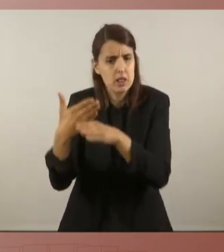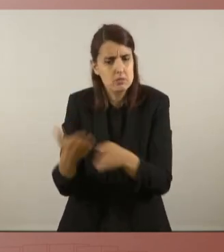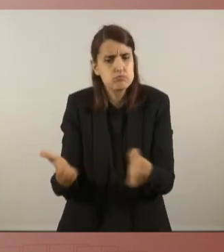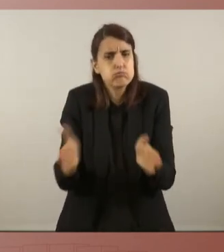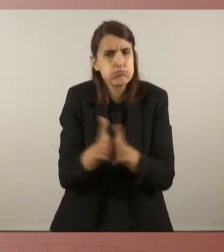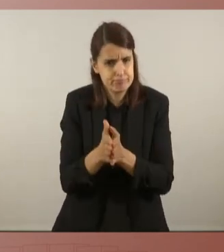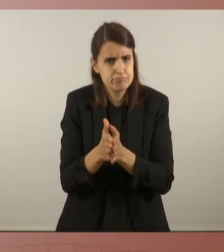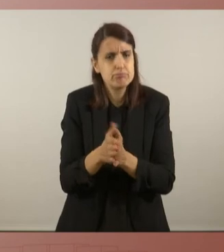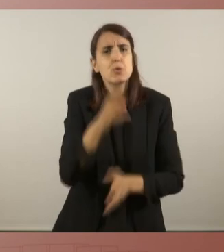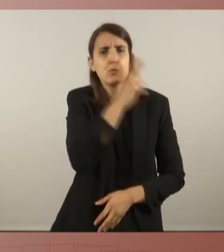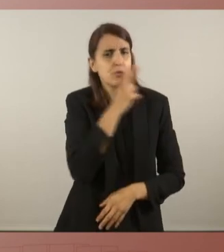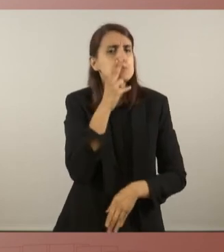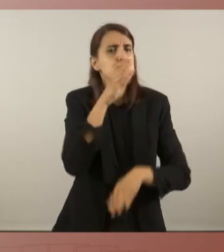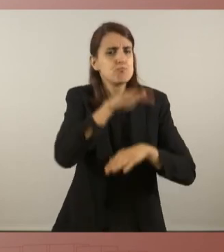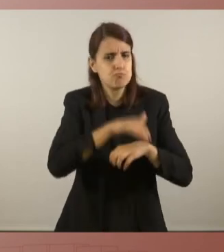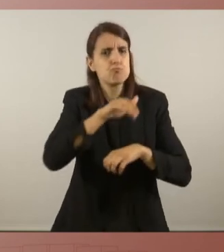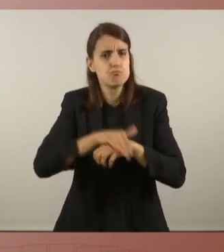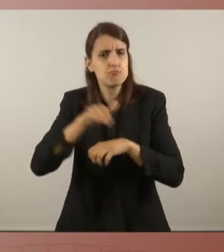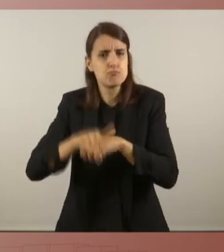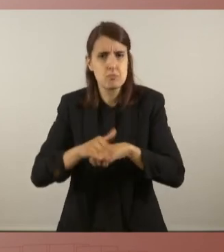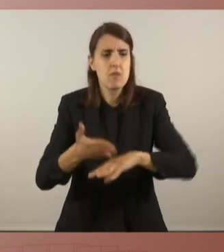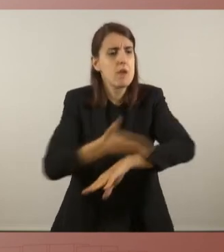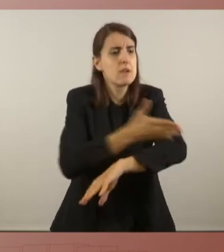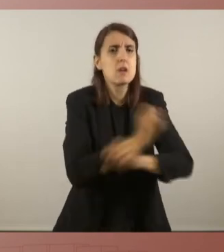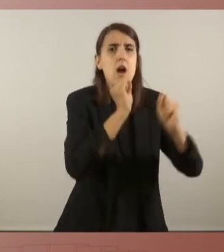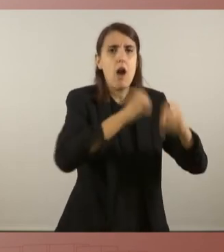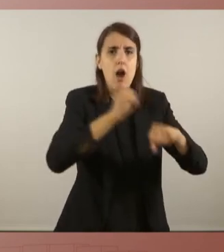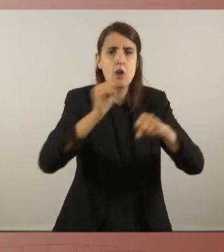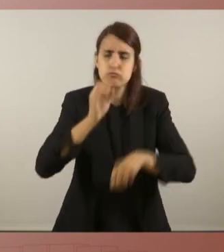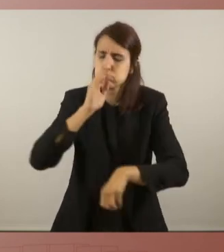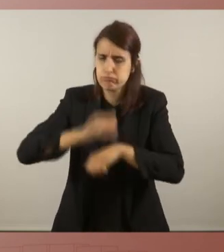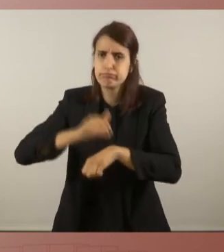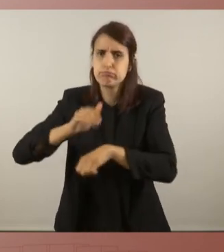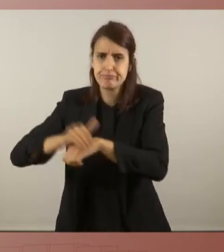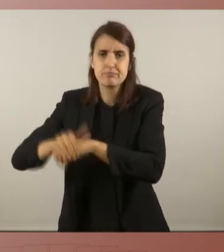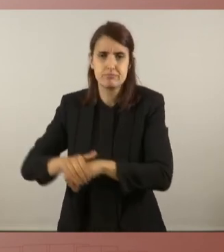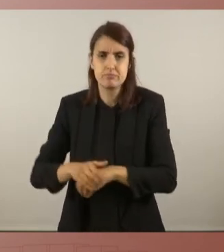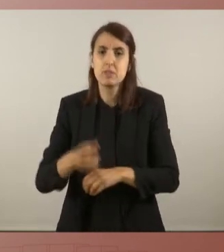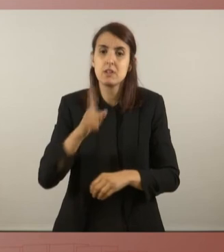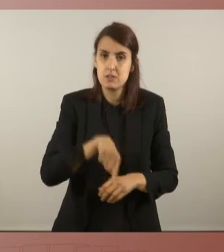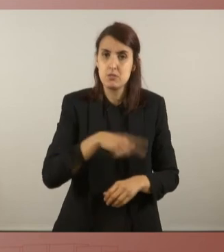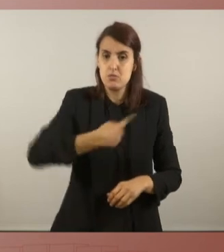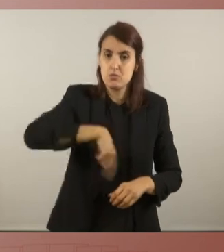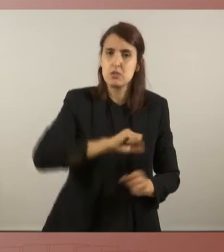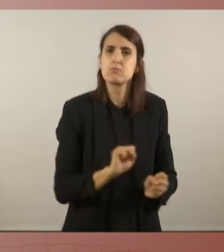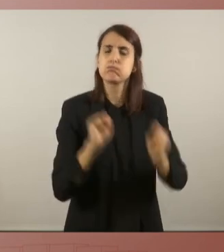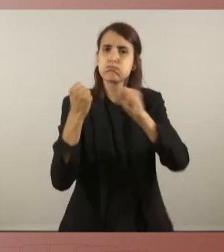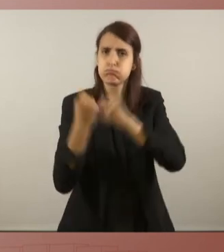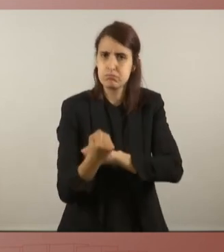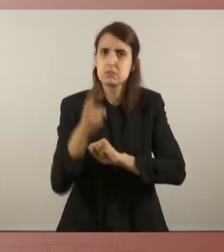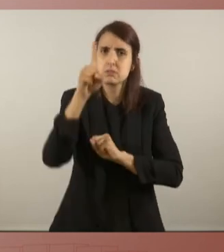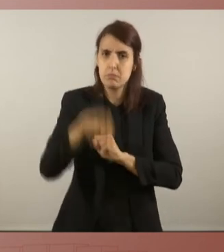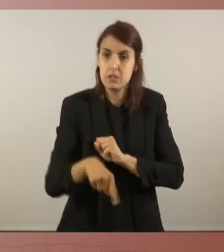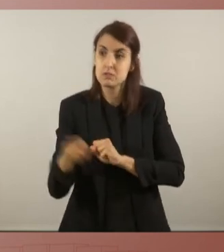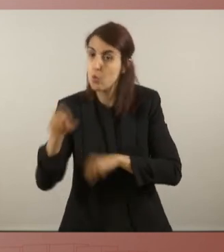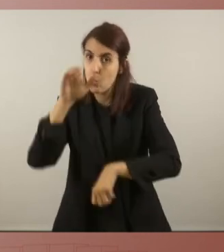als quals ens hem compromès, aquests acords als quals hem arribat. I estarem a l'oposició radicalment també si se'n